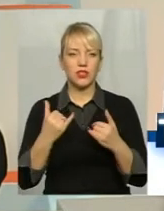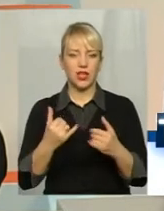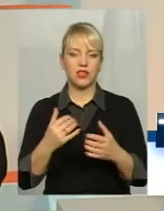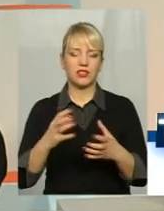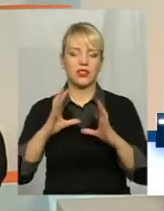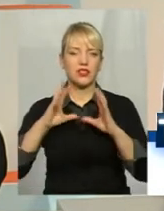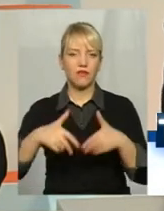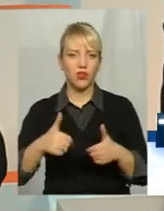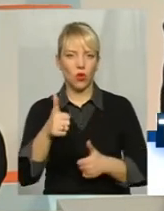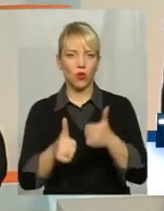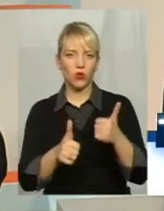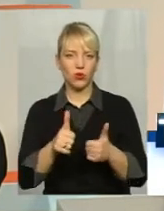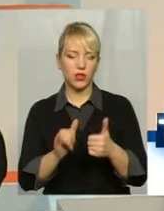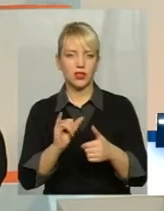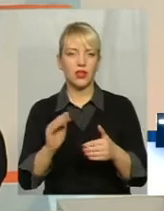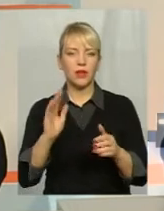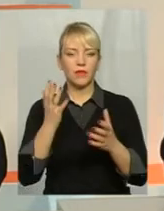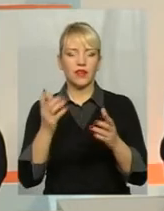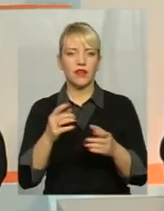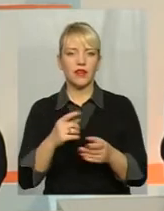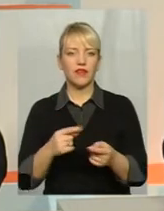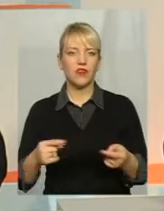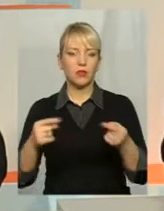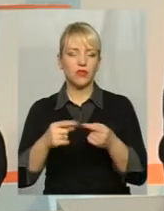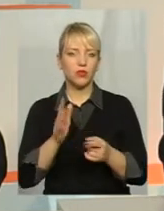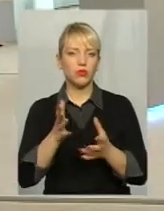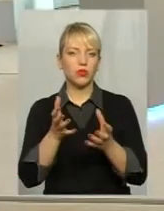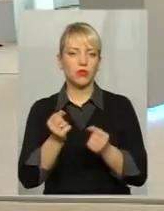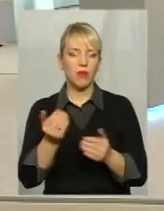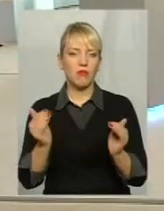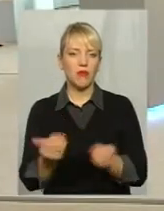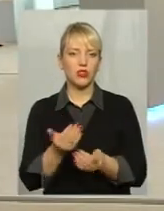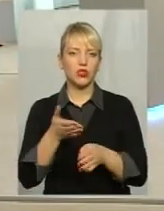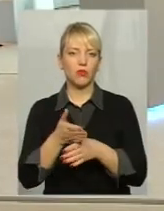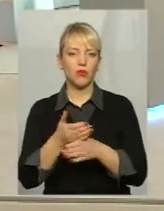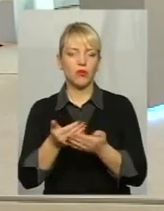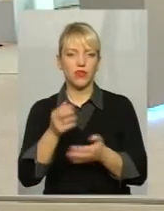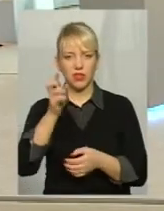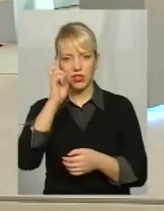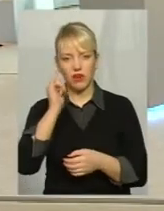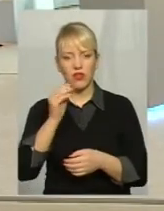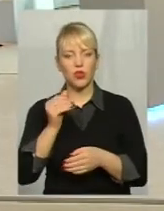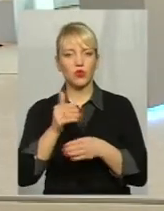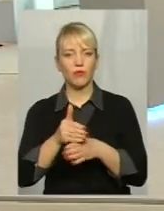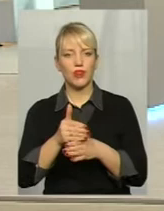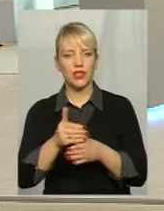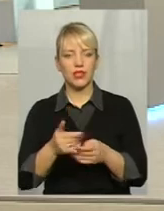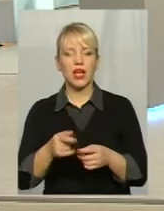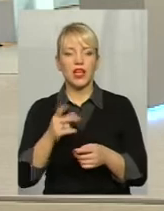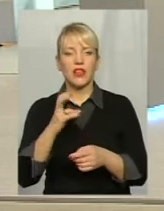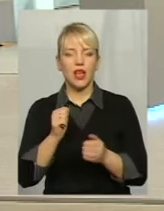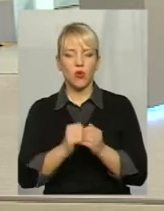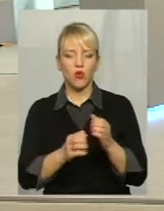конкурентніший Відповідно, вони отримують менше допомоги від держави Тому що дійсно субвенція щороку на кожну громаду буде зменшуватись Але це